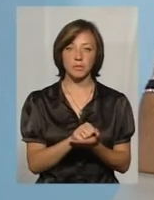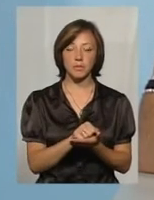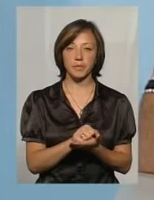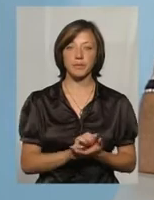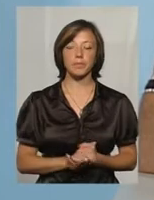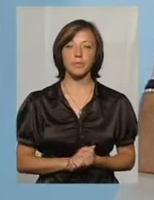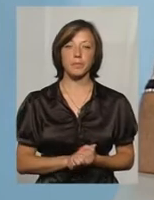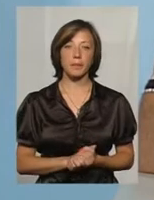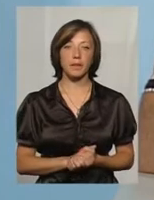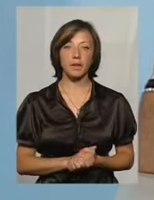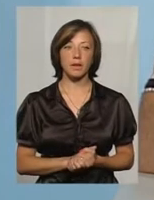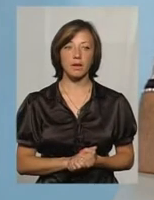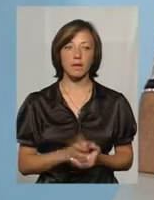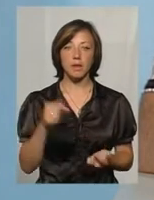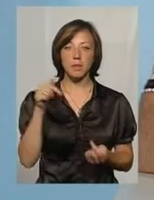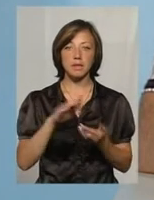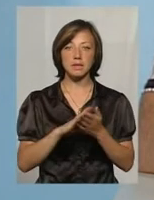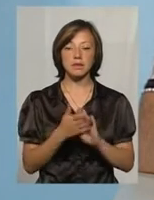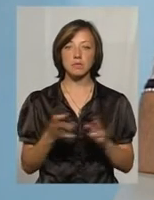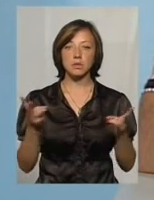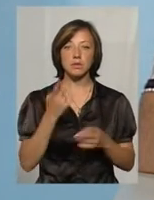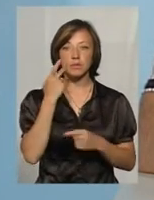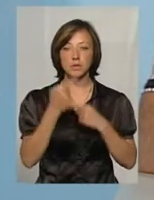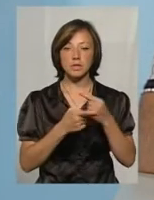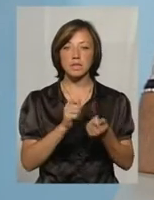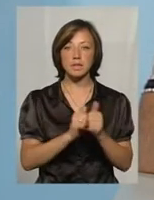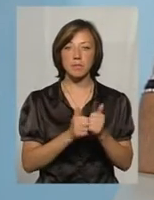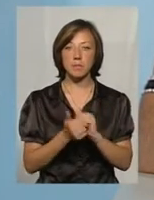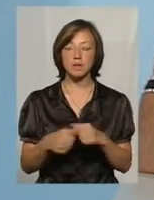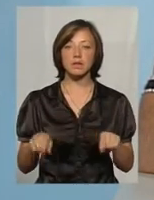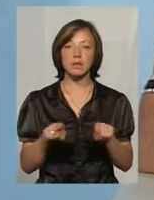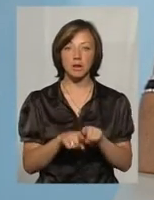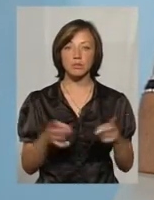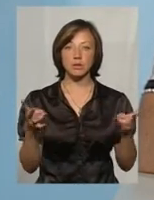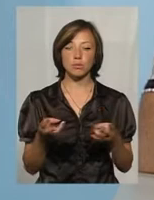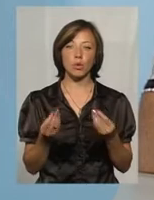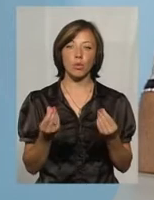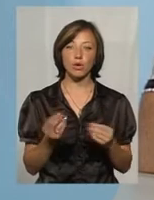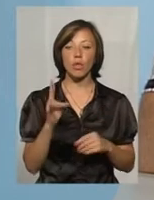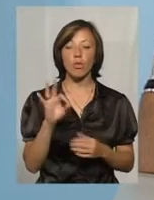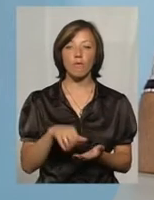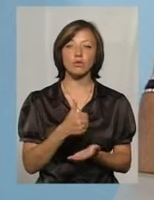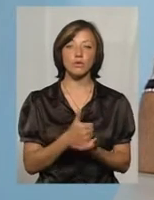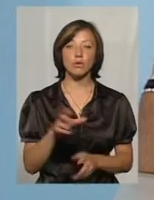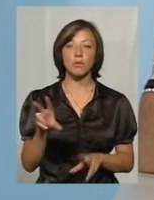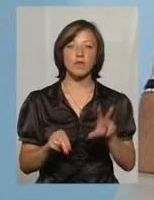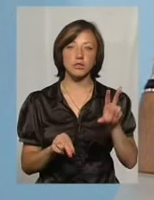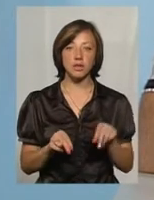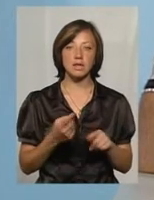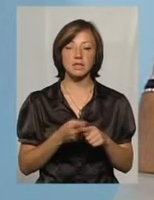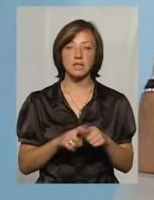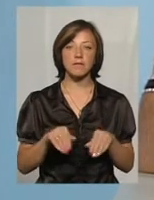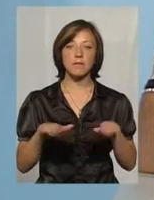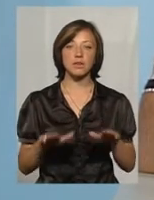непригідний стан і потребують постійно замінити. Це також потребує коштів. В основному, я рахую, це